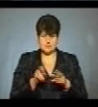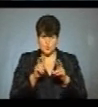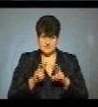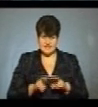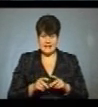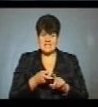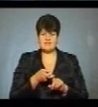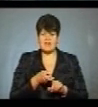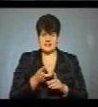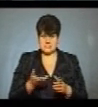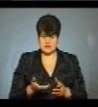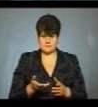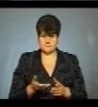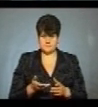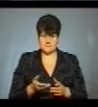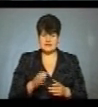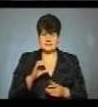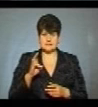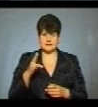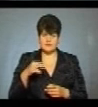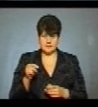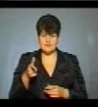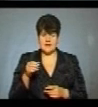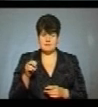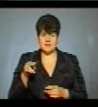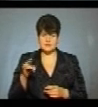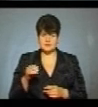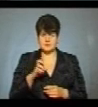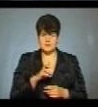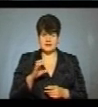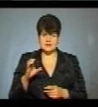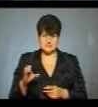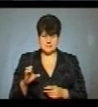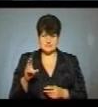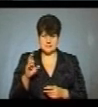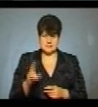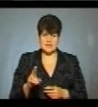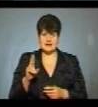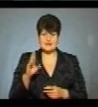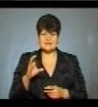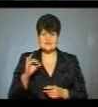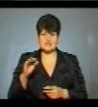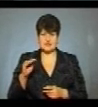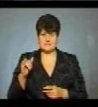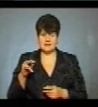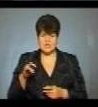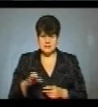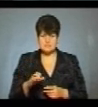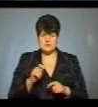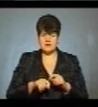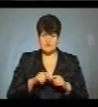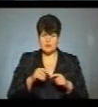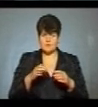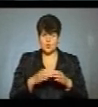інфекції. Це СНІД, гепатит ВС, сифіліс. Також ми перепровіряємо групу крові,